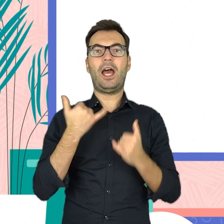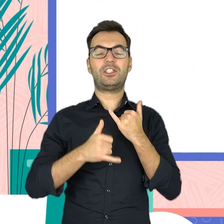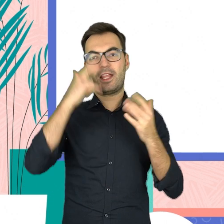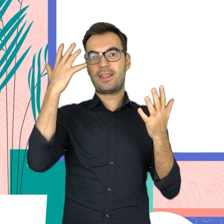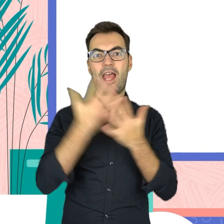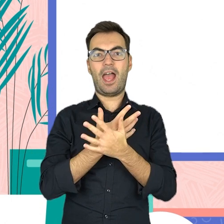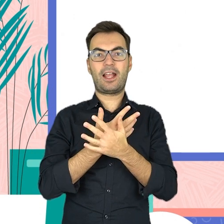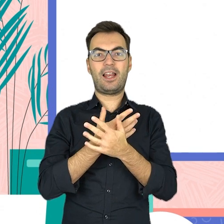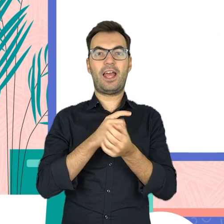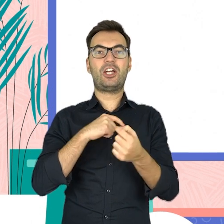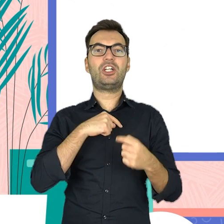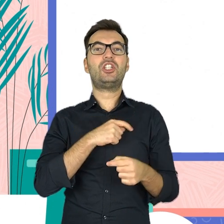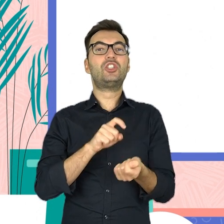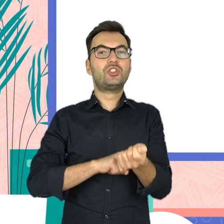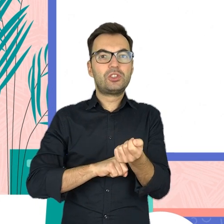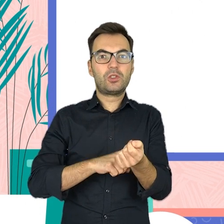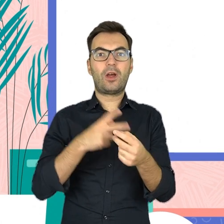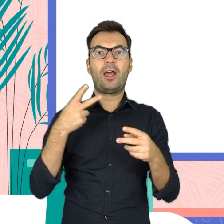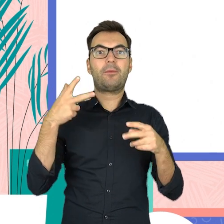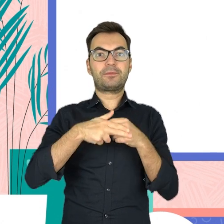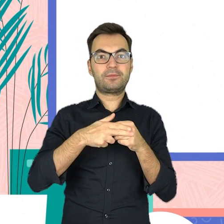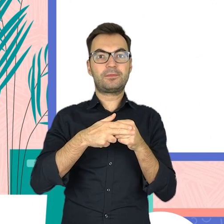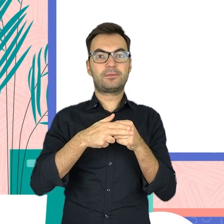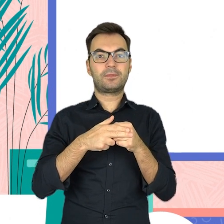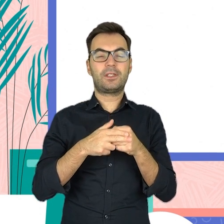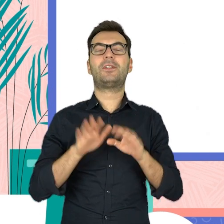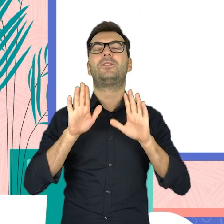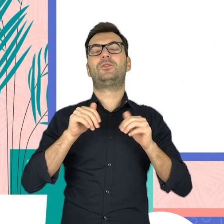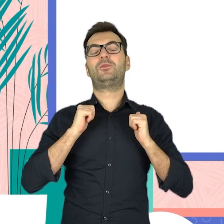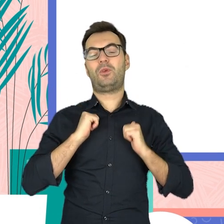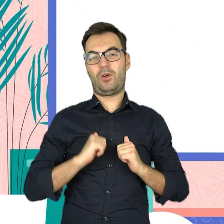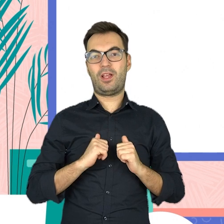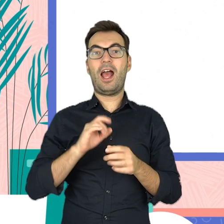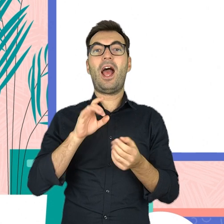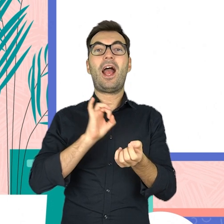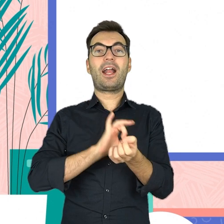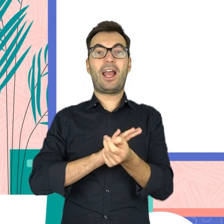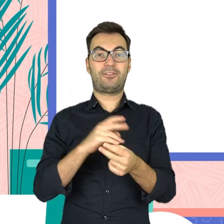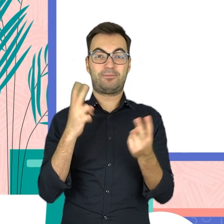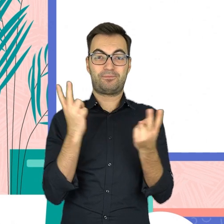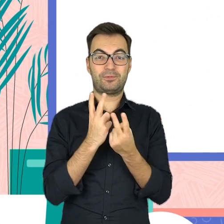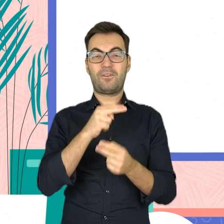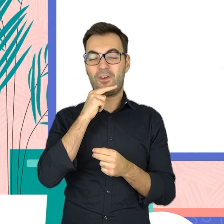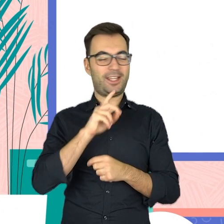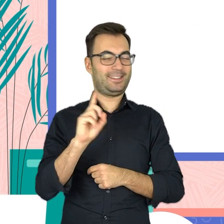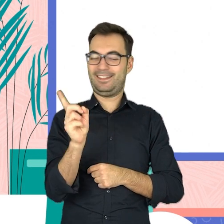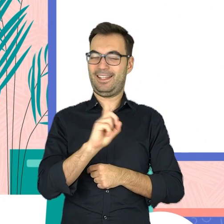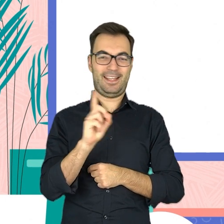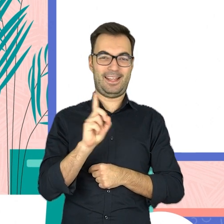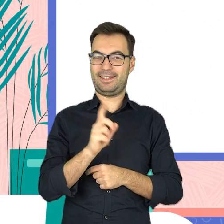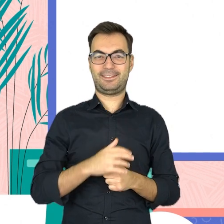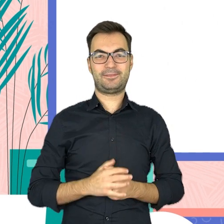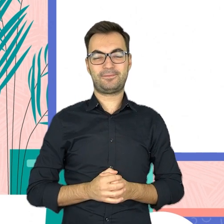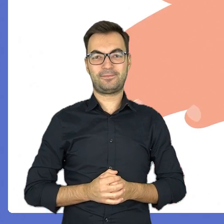miejscu przerwiemy żyły albo tętnice? Całe szczęście krew nie zachowuje się w takich sytuacjach jak